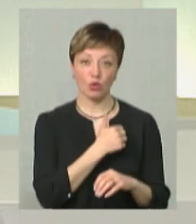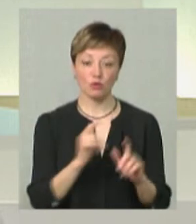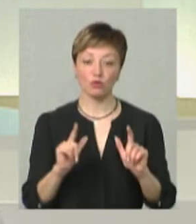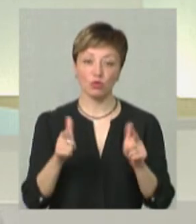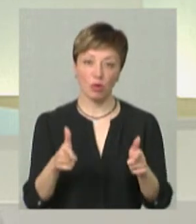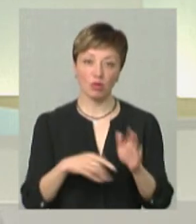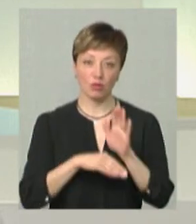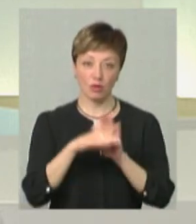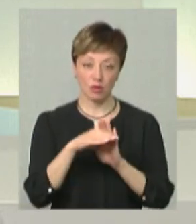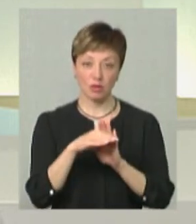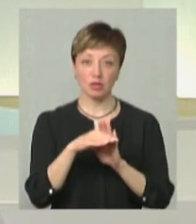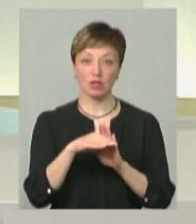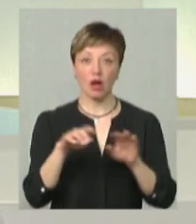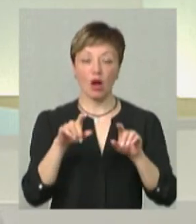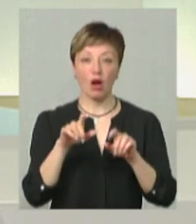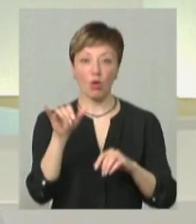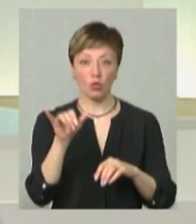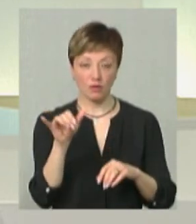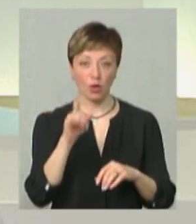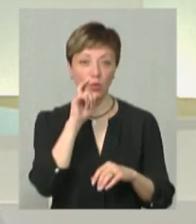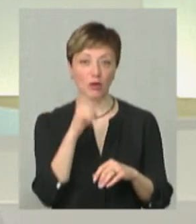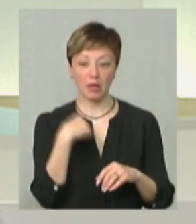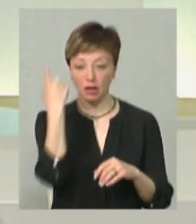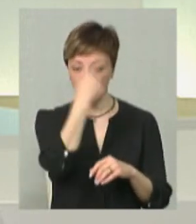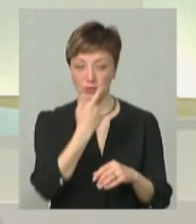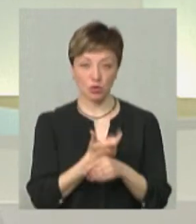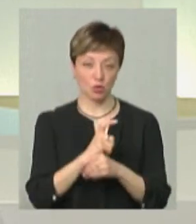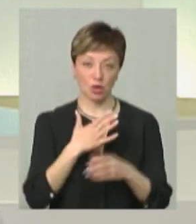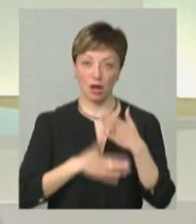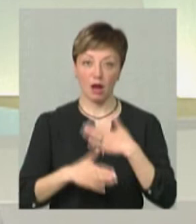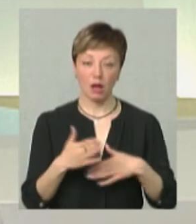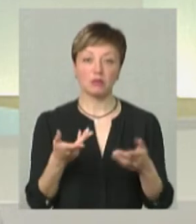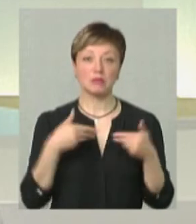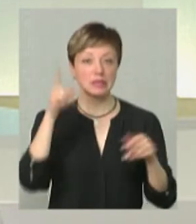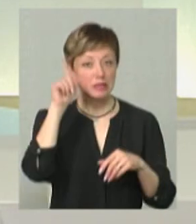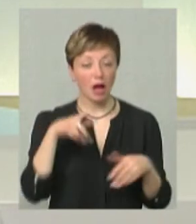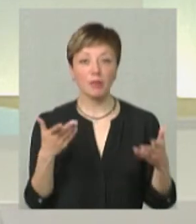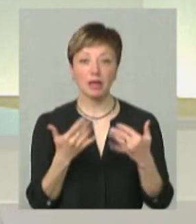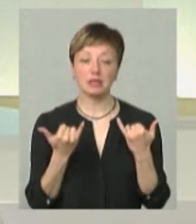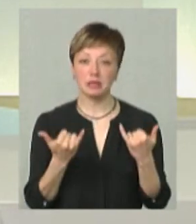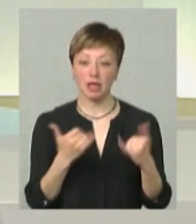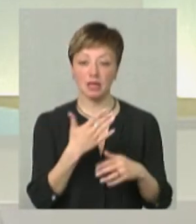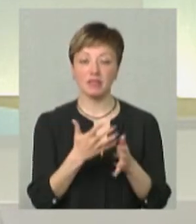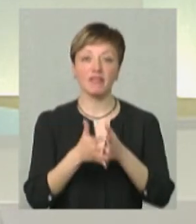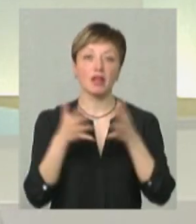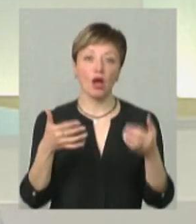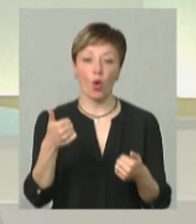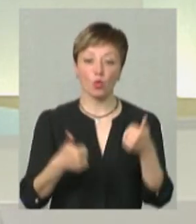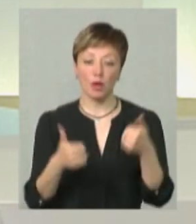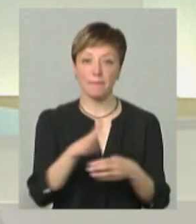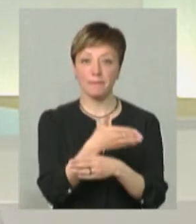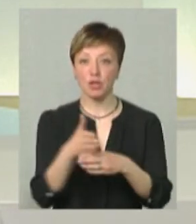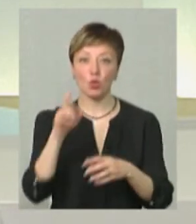вступати до вишів України, що мене особисто дуже радує, оскільки ми знаємо, яка зараз велика конкуренція між